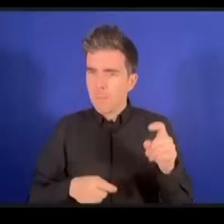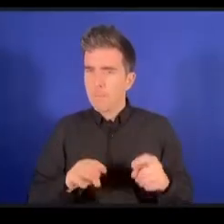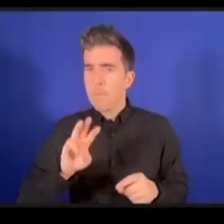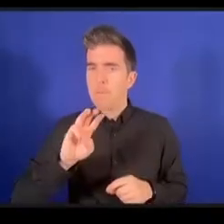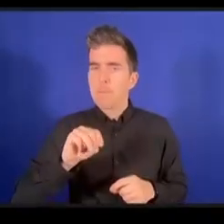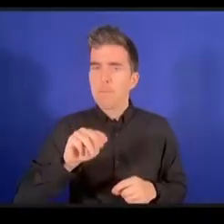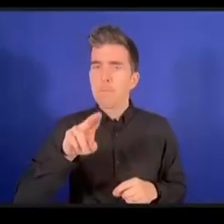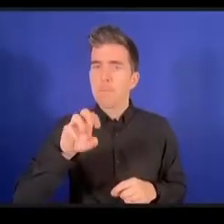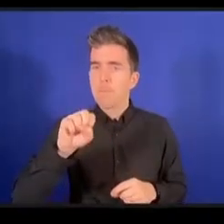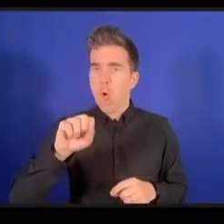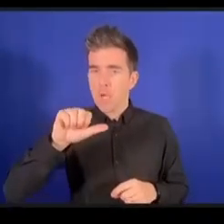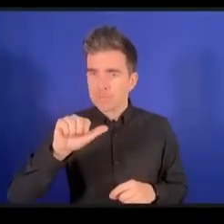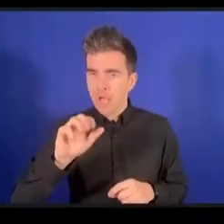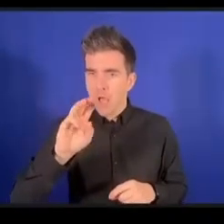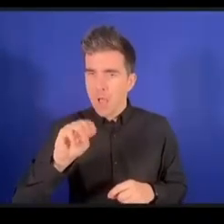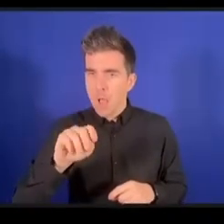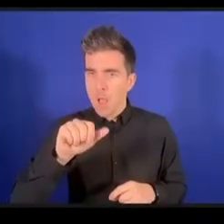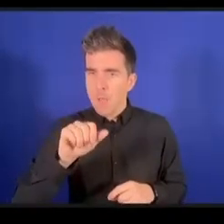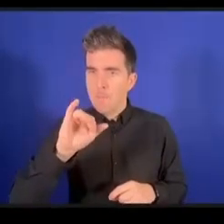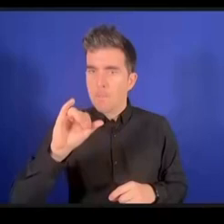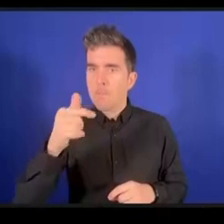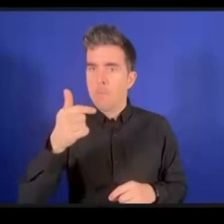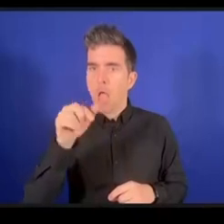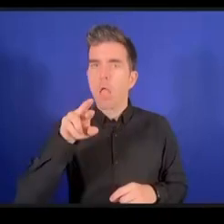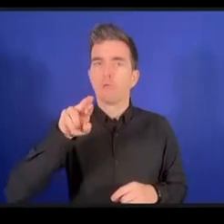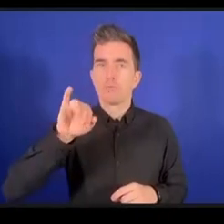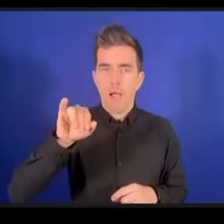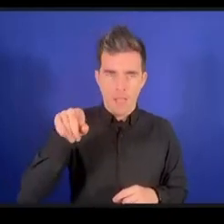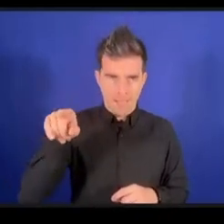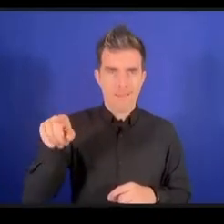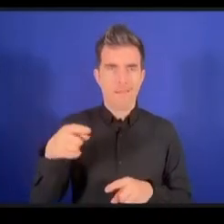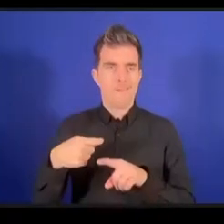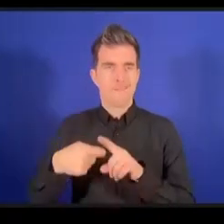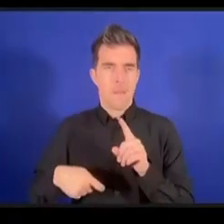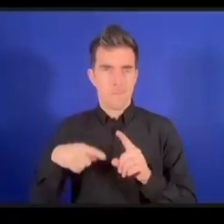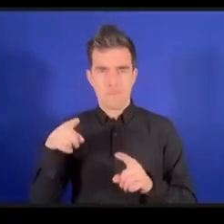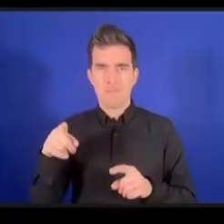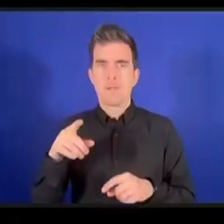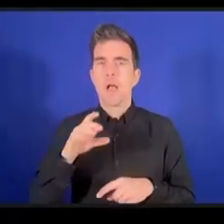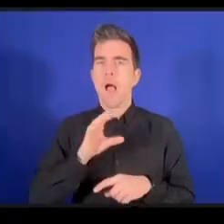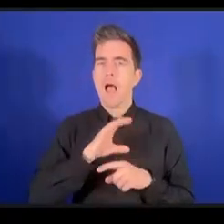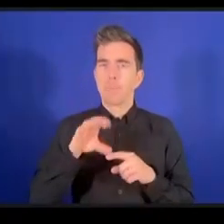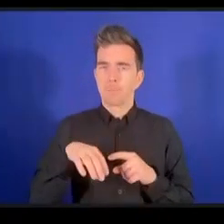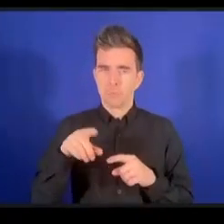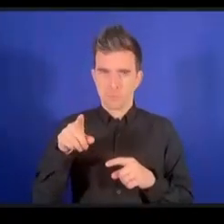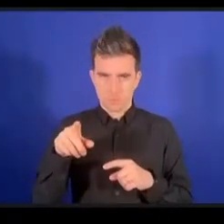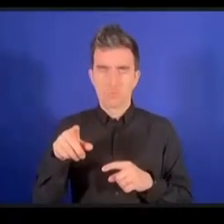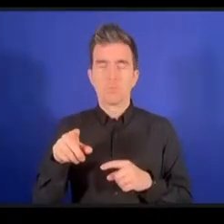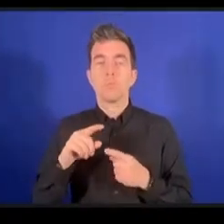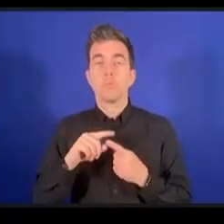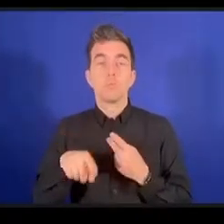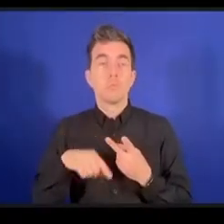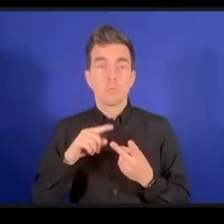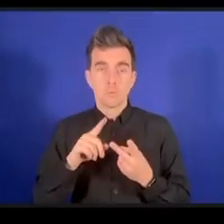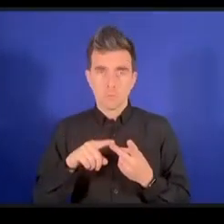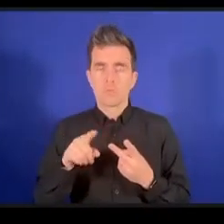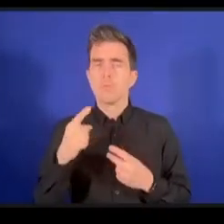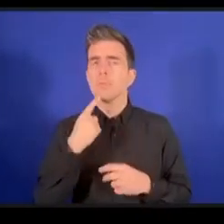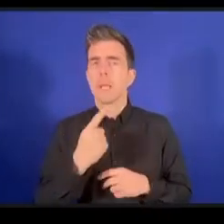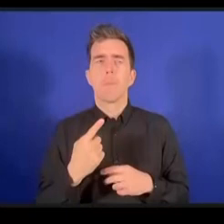الاستراتيجيات التي يمكن أن تستخدم من أجل تعزيز الصلة العملية